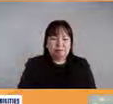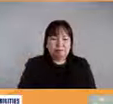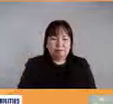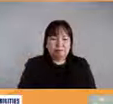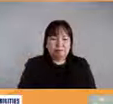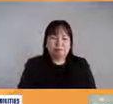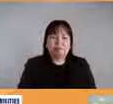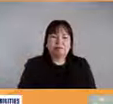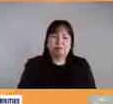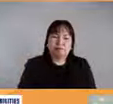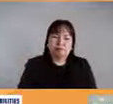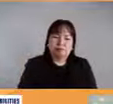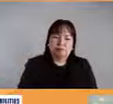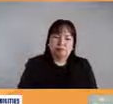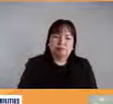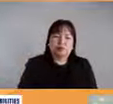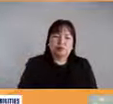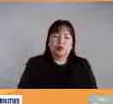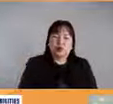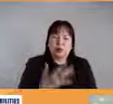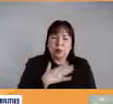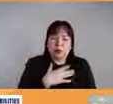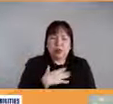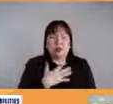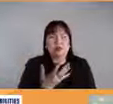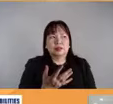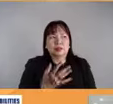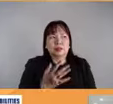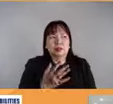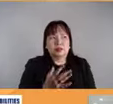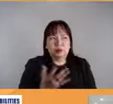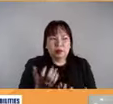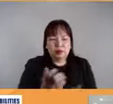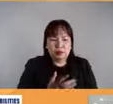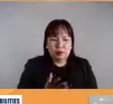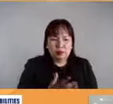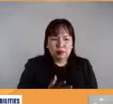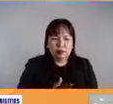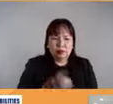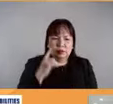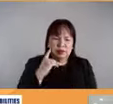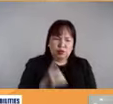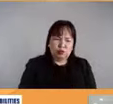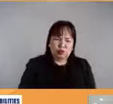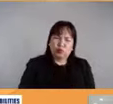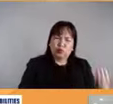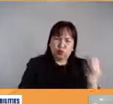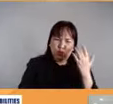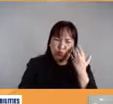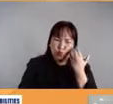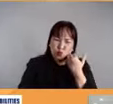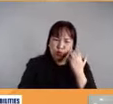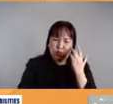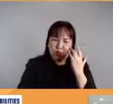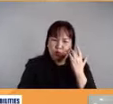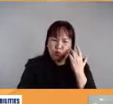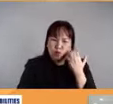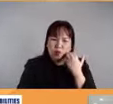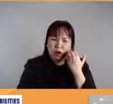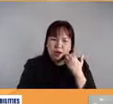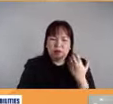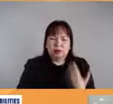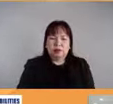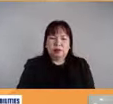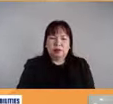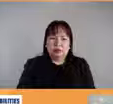gusto ko man sabihin parang hindi masyadong targeted o